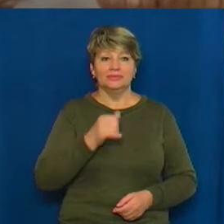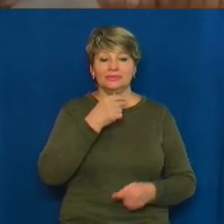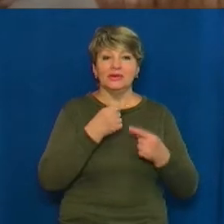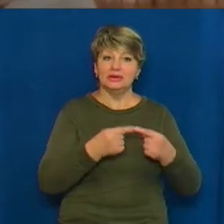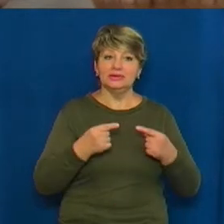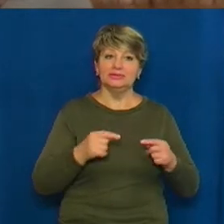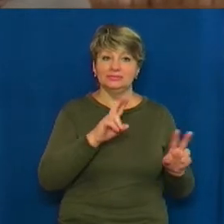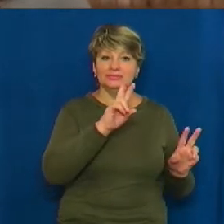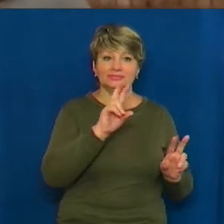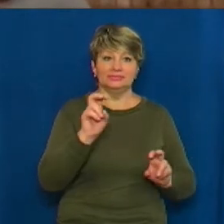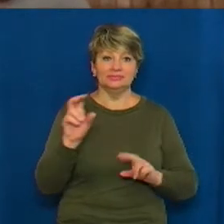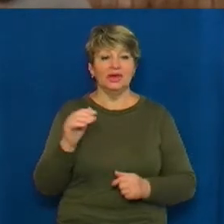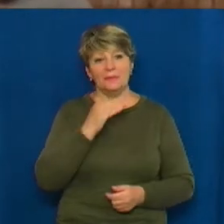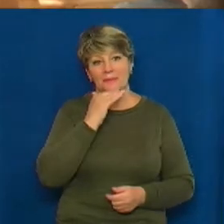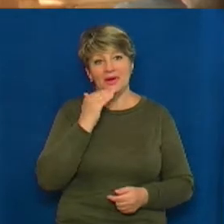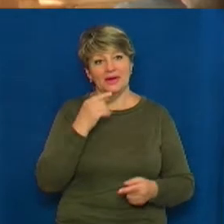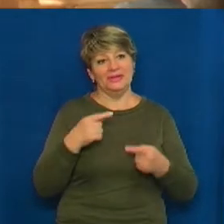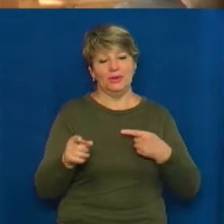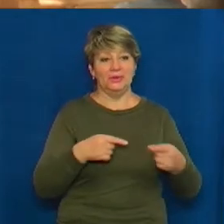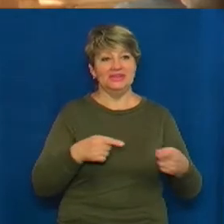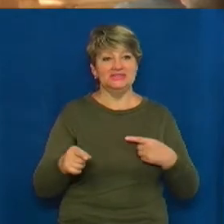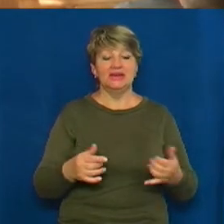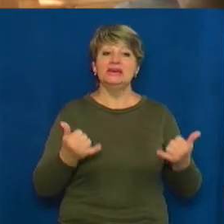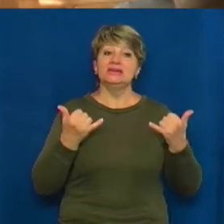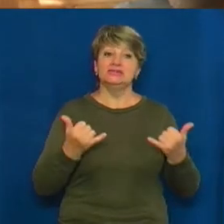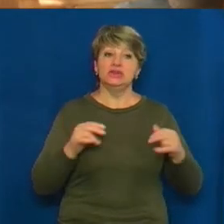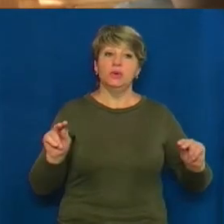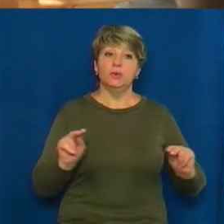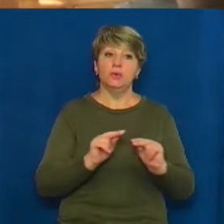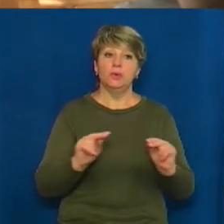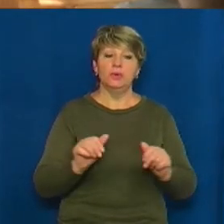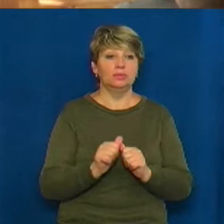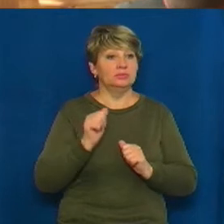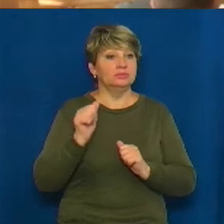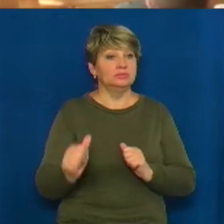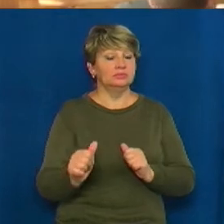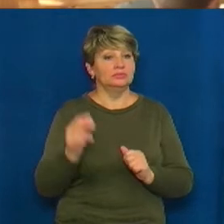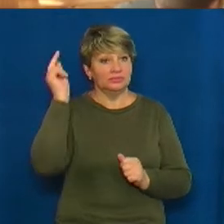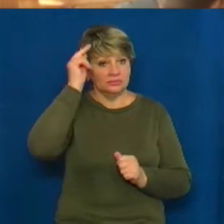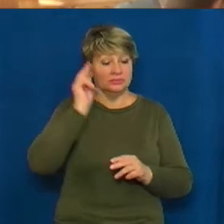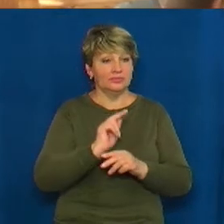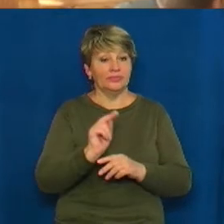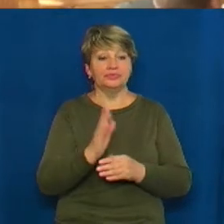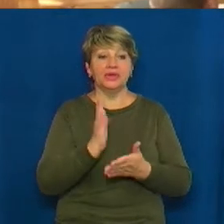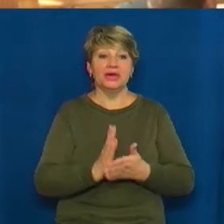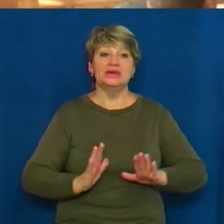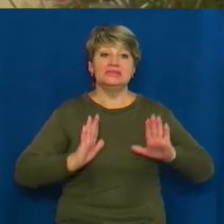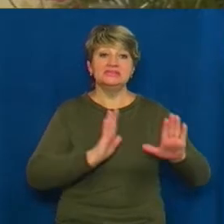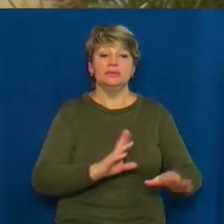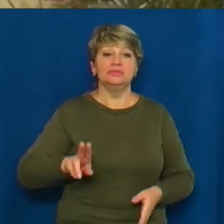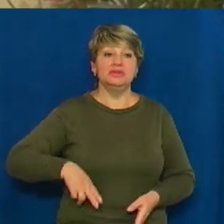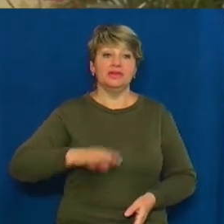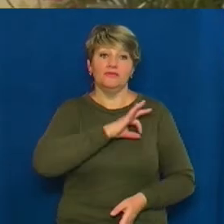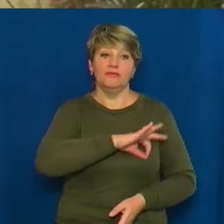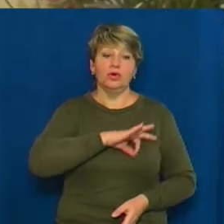багато різного. Зараз Олена Яблоновська, окрім навчання мові та літературі, є заступницею директора з виховної роботи.